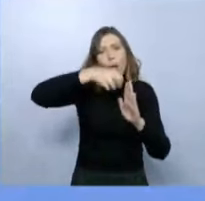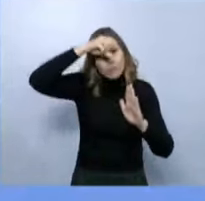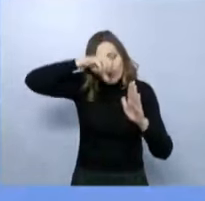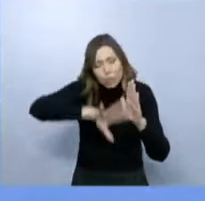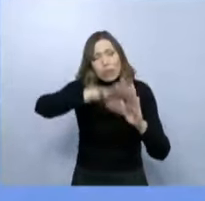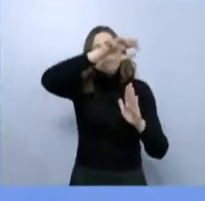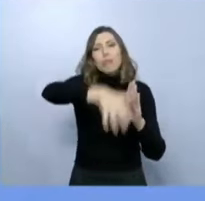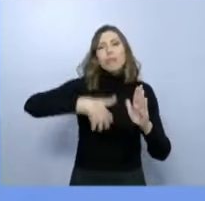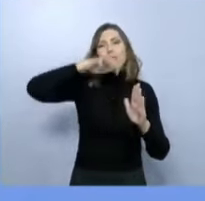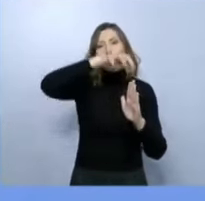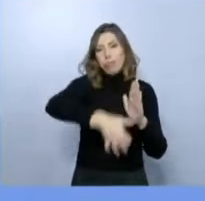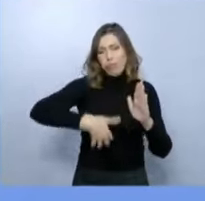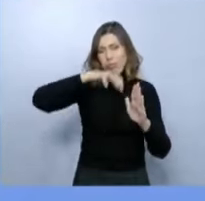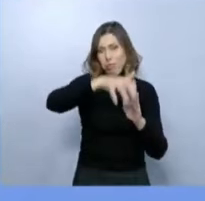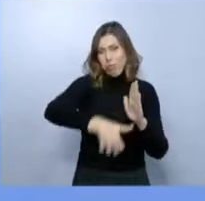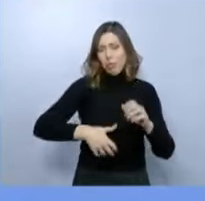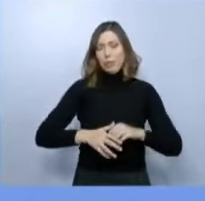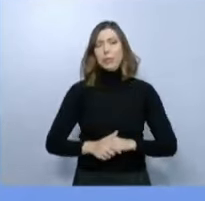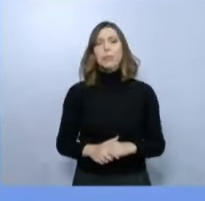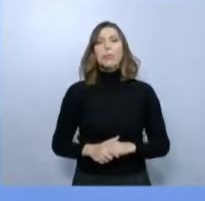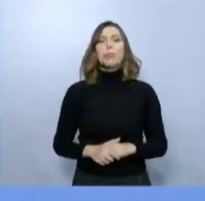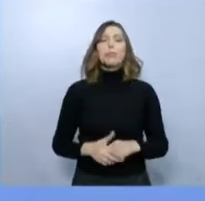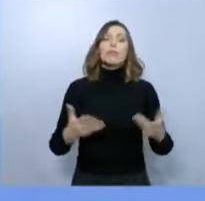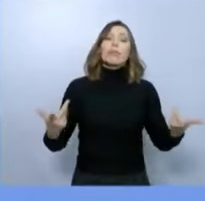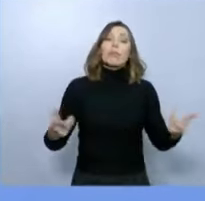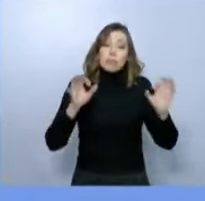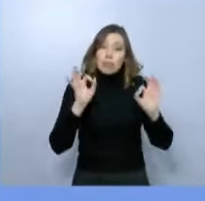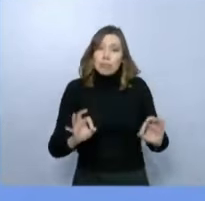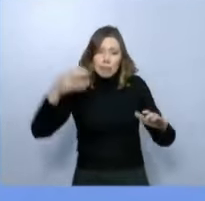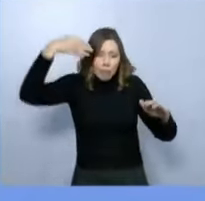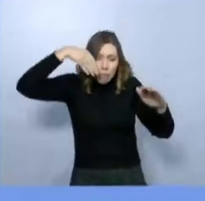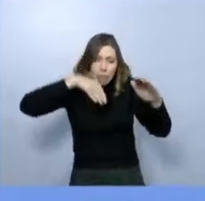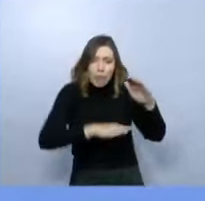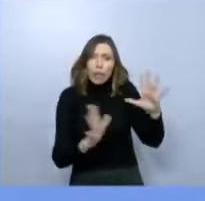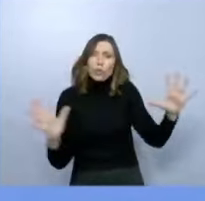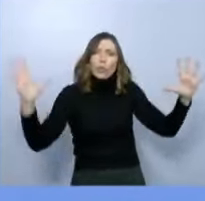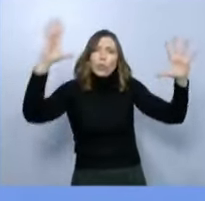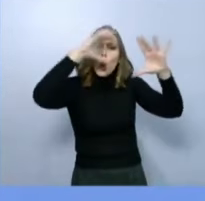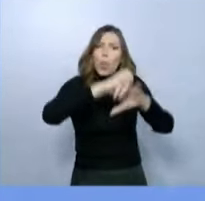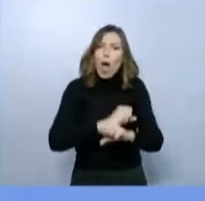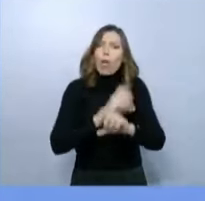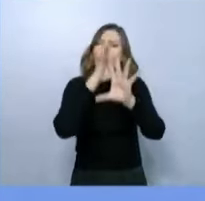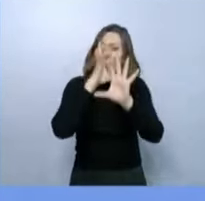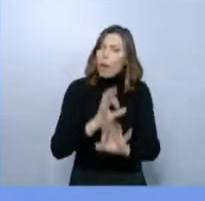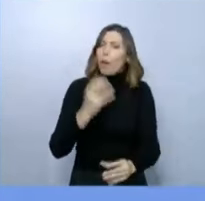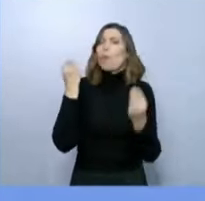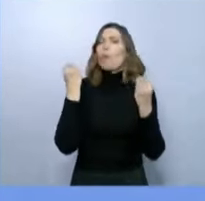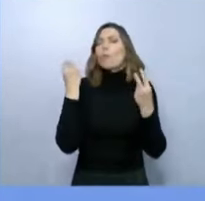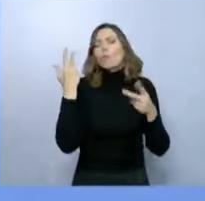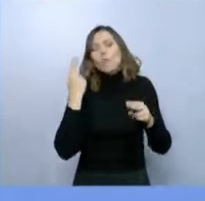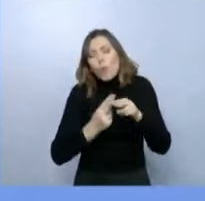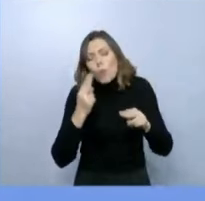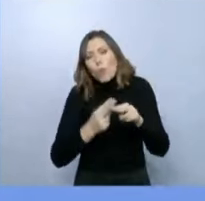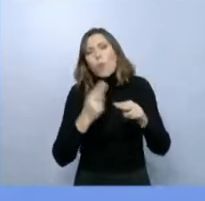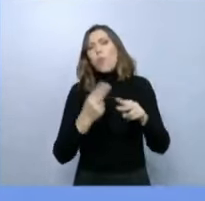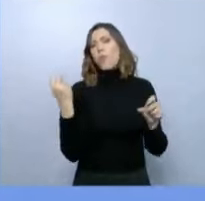λιθόστρωτη, κατά τον Όμηρο. Το σκοτάδι αυτής της στοάς έλαμψε πάρα πολλές φορές. Από τις